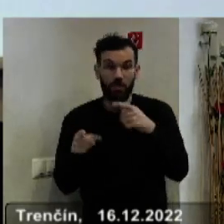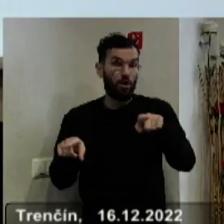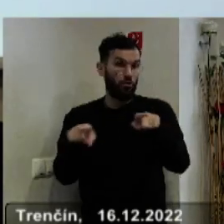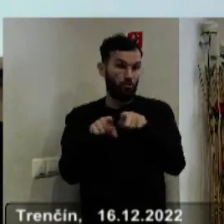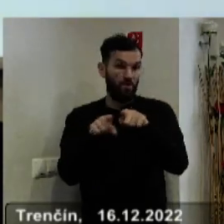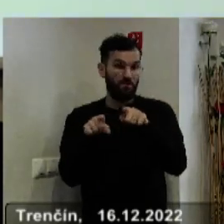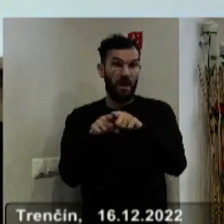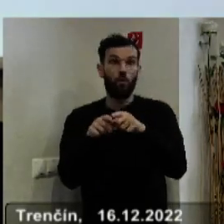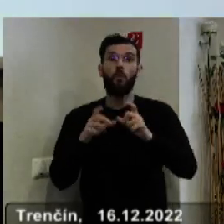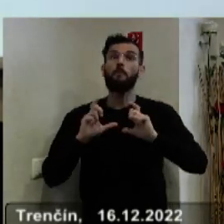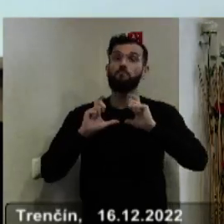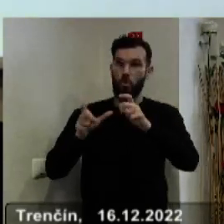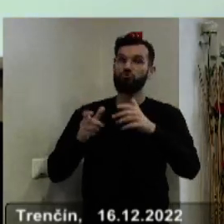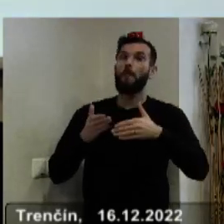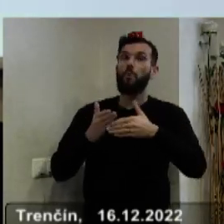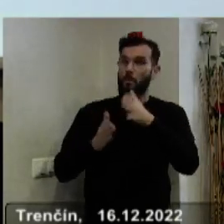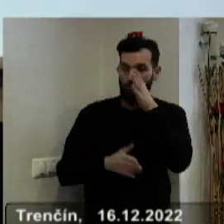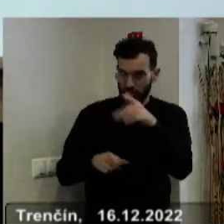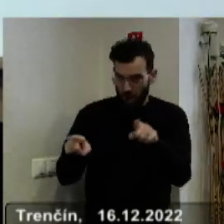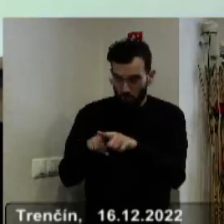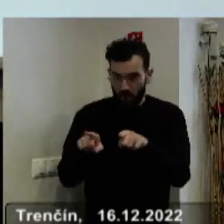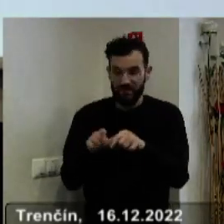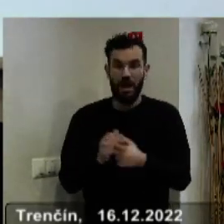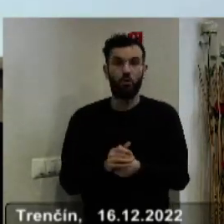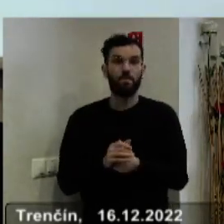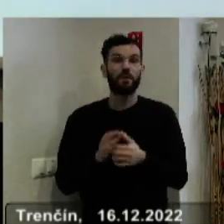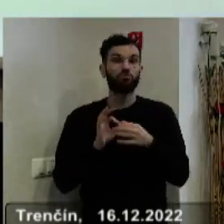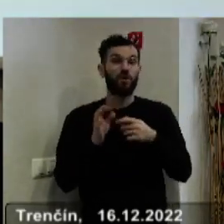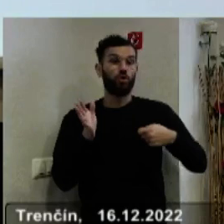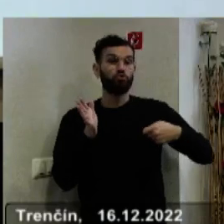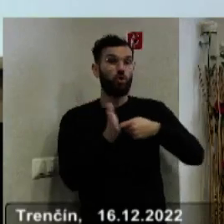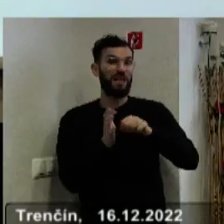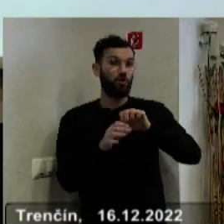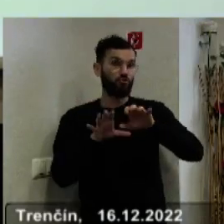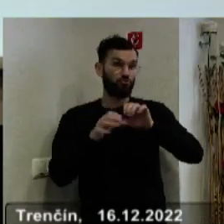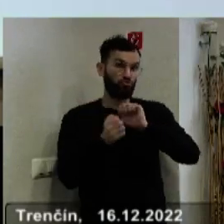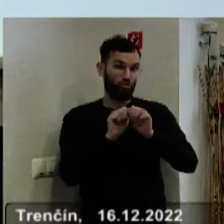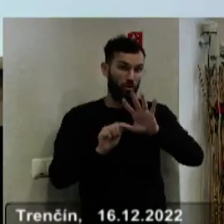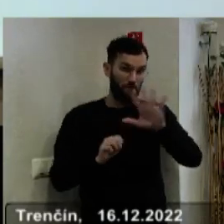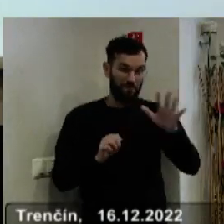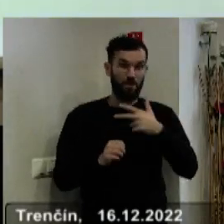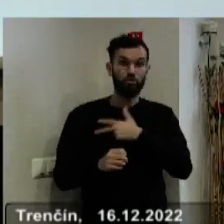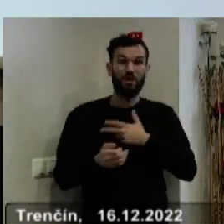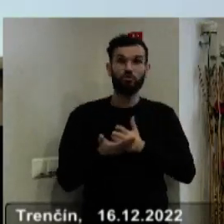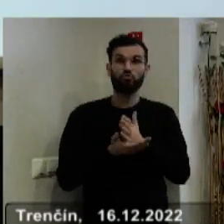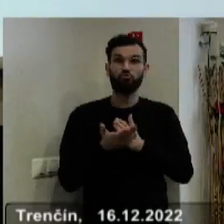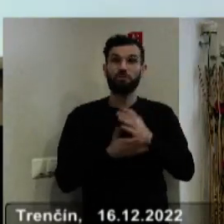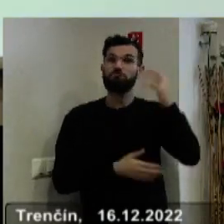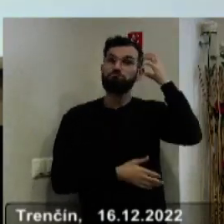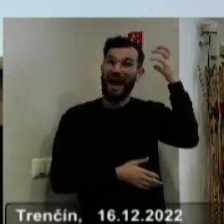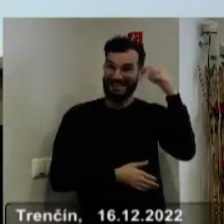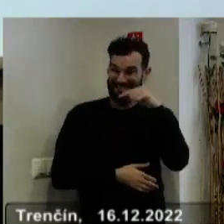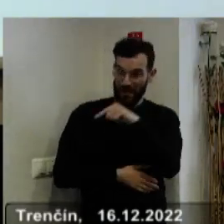budeme požičiavať aj pomôcky. Dodatok číslo 5 zriaďovacej listie Centra sociálnych služieb Partizánske,